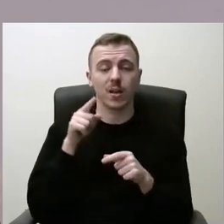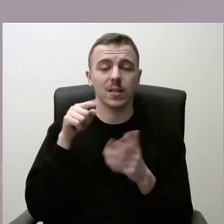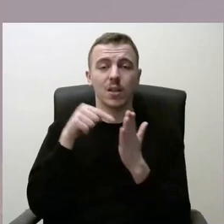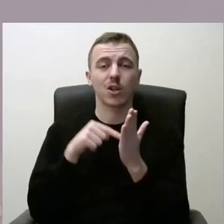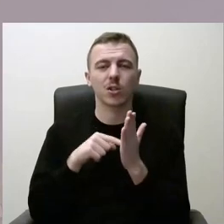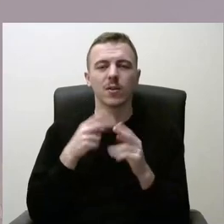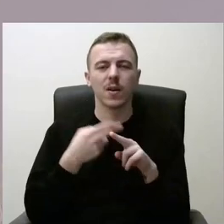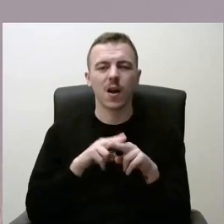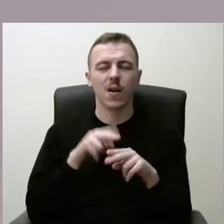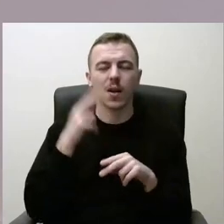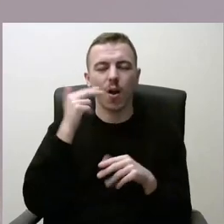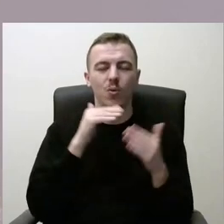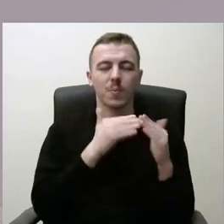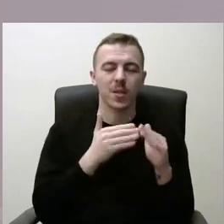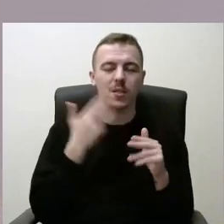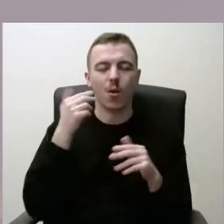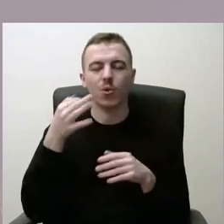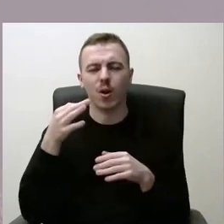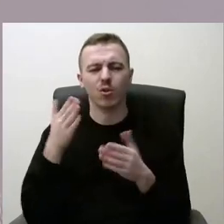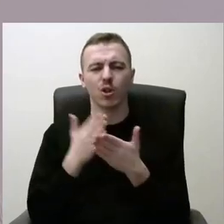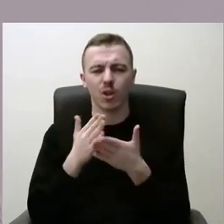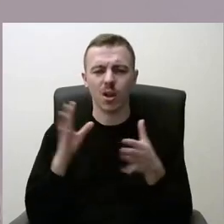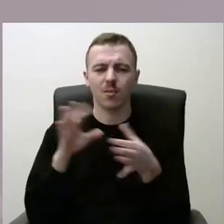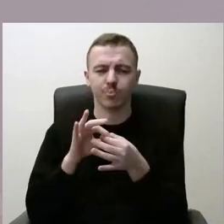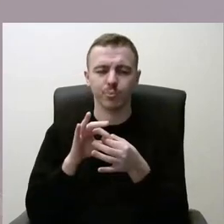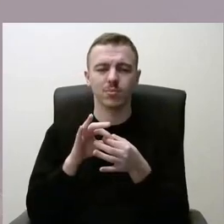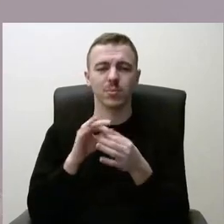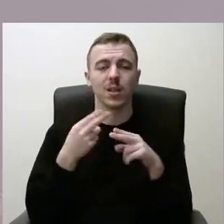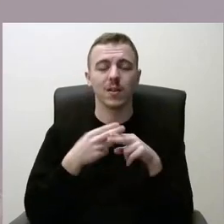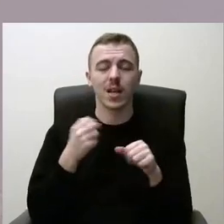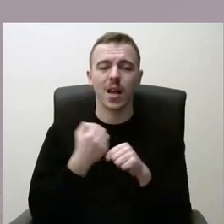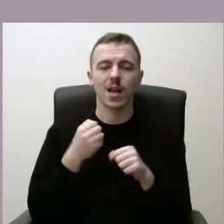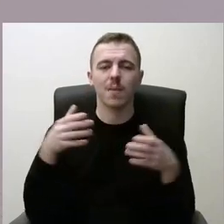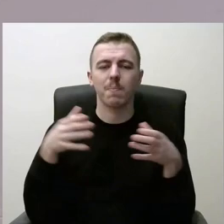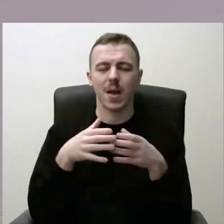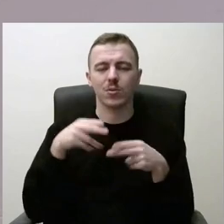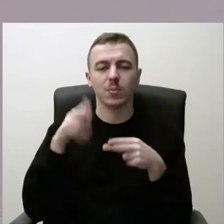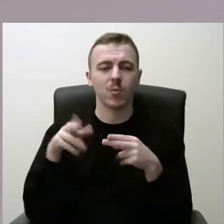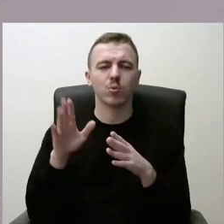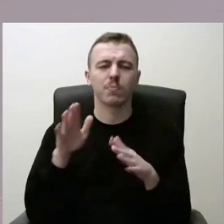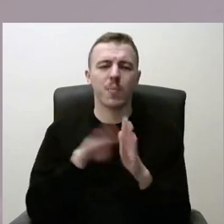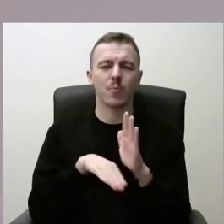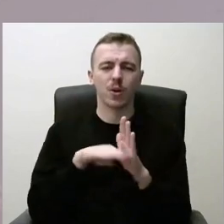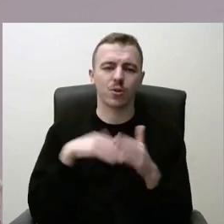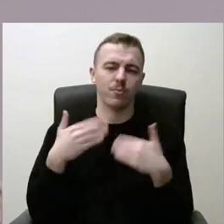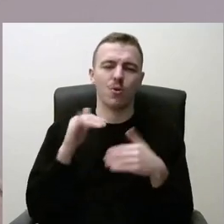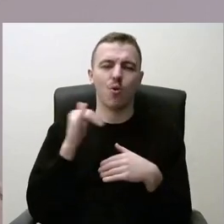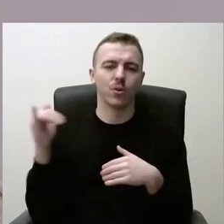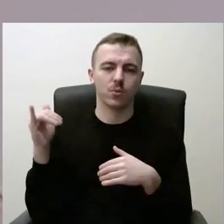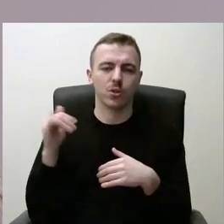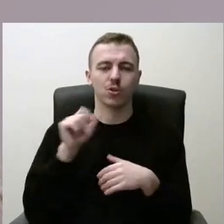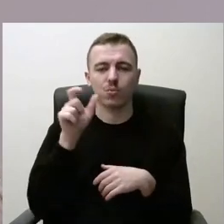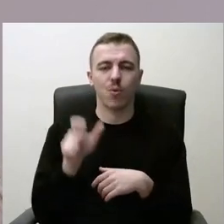miesto ir Kauno rajono jie yra ir tie bendris sprendimai duotų kur kas paprastesnį ir kokį biškesnį žmogui